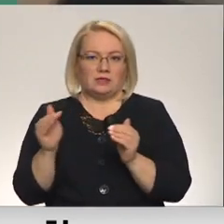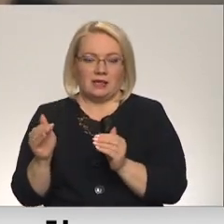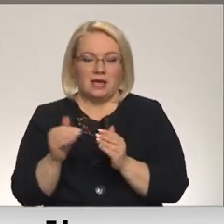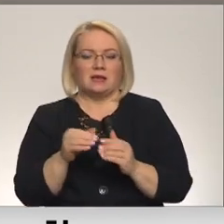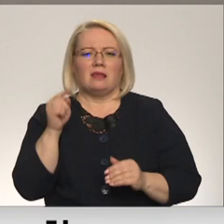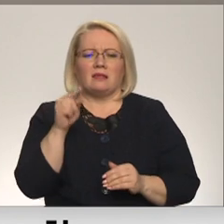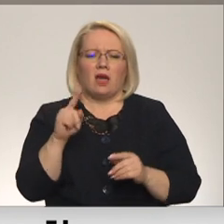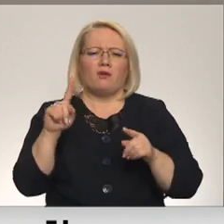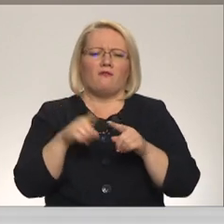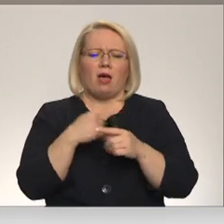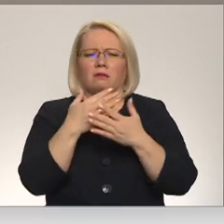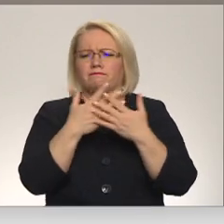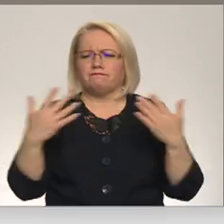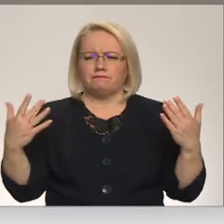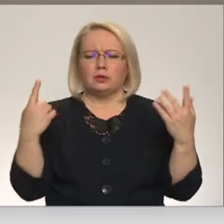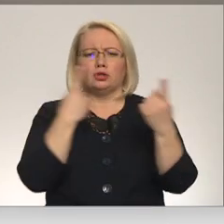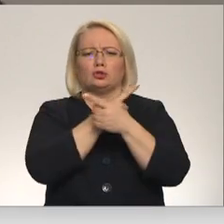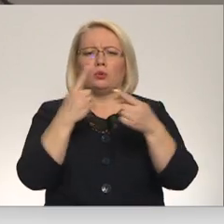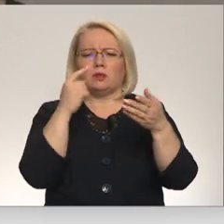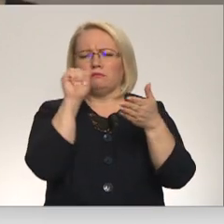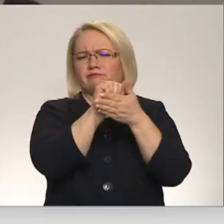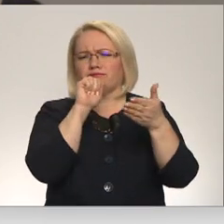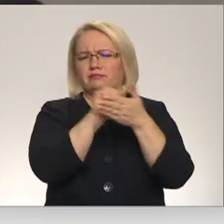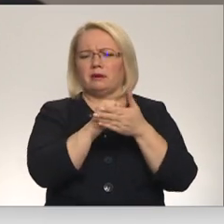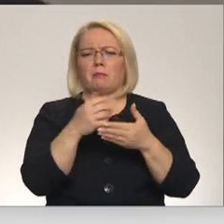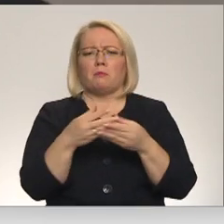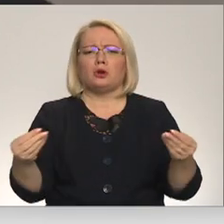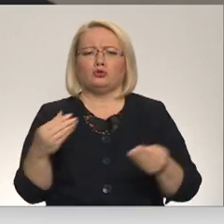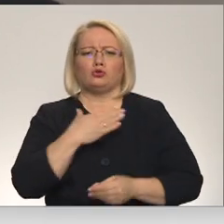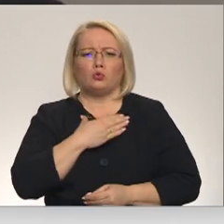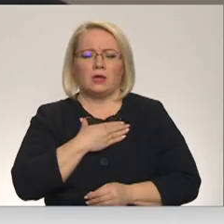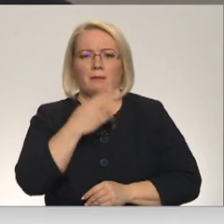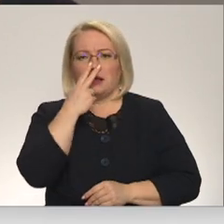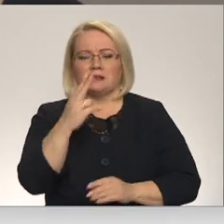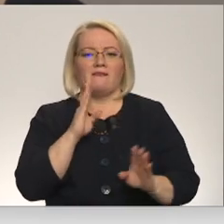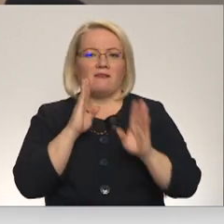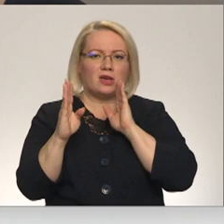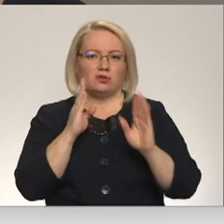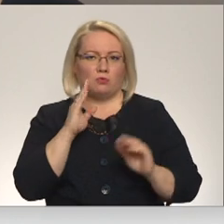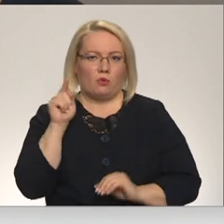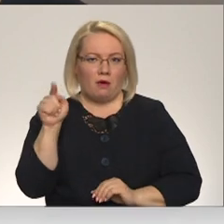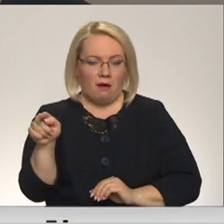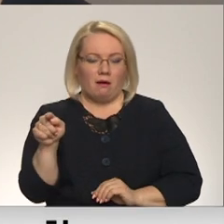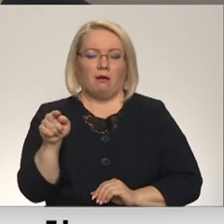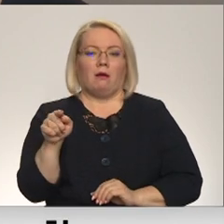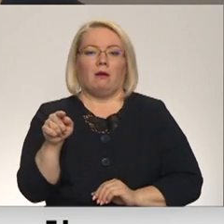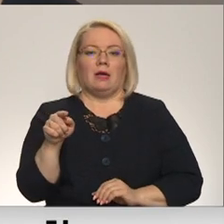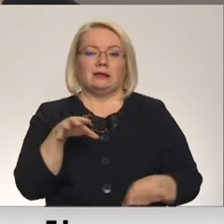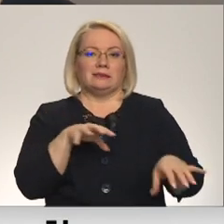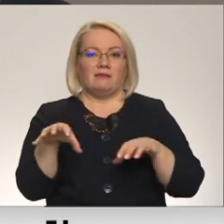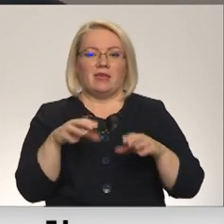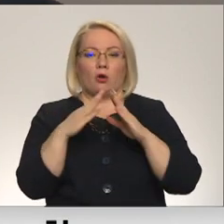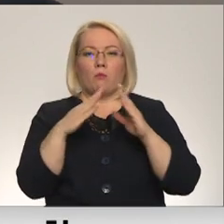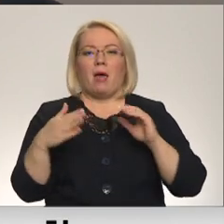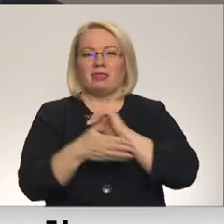Šādi un vēl daudz citi sludinājumi par pazudušiem suņiem redzami Facebook sociālajā tīklu vietnē. Dzīvnieku